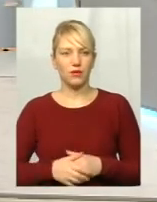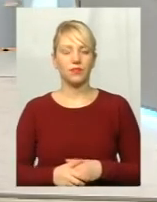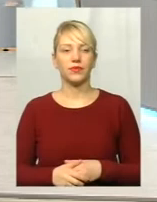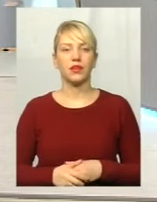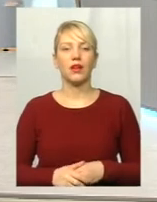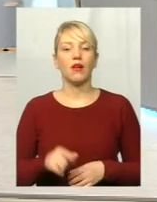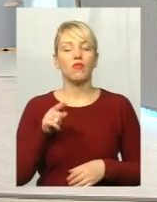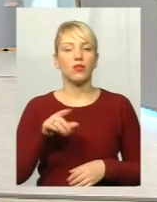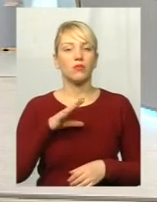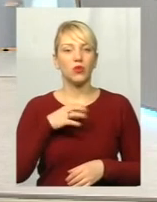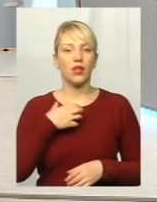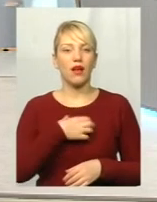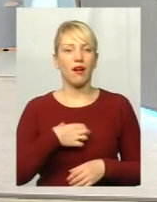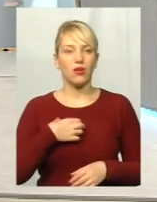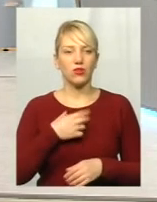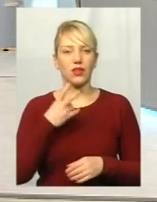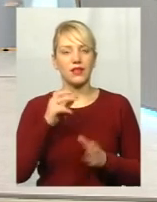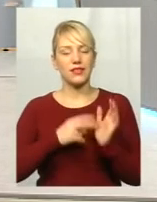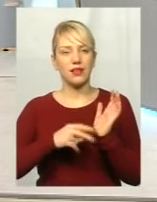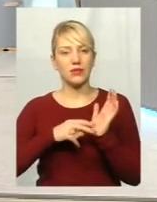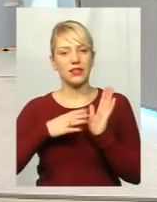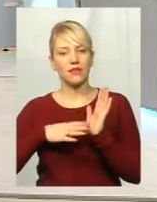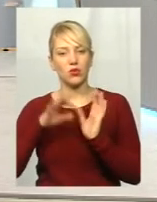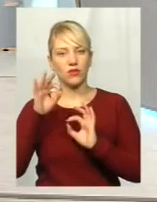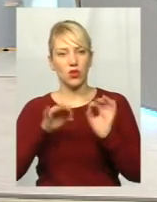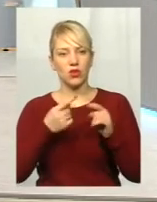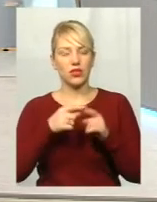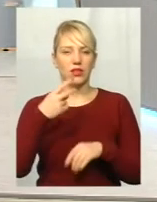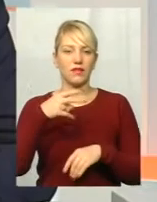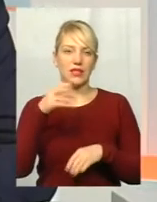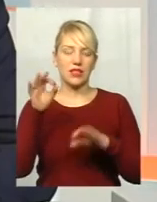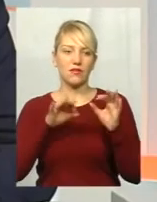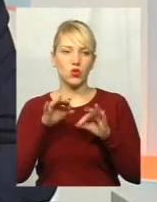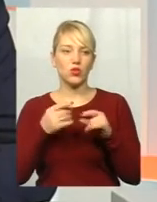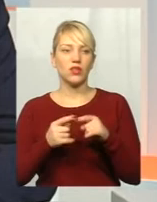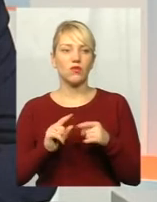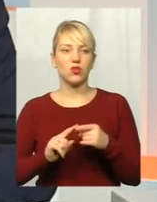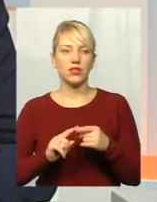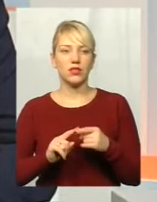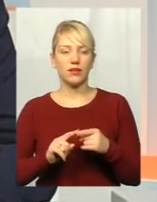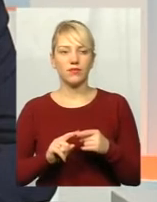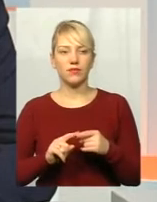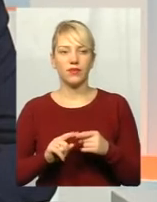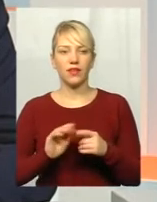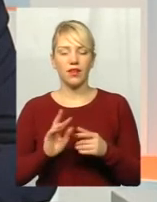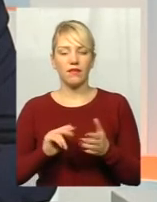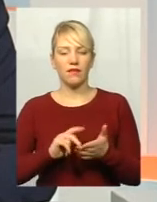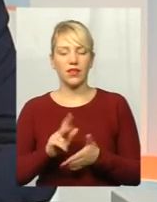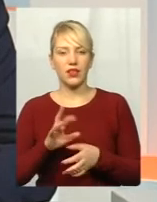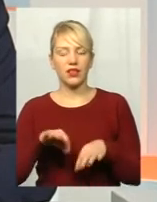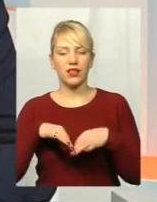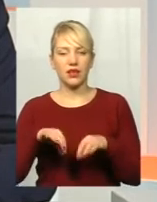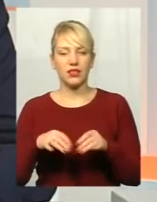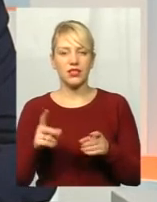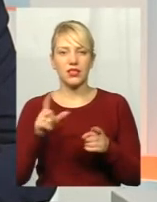вони були актуальними відсотків на 80-90. Оці 10-20% – це не вихід транспортних засобів у зв'язку з